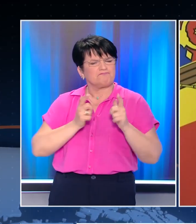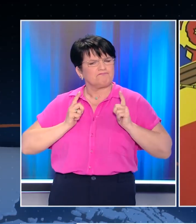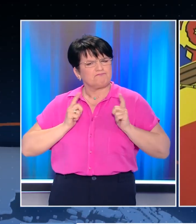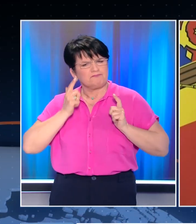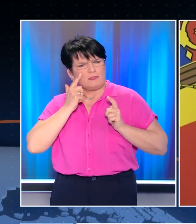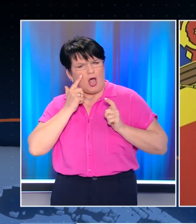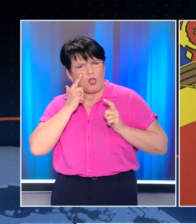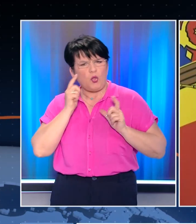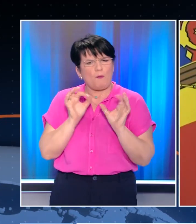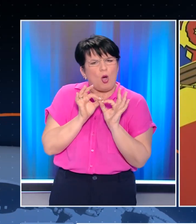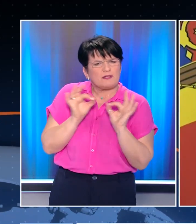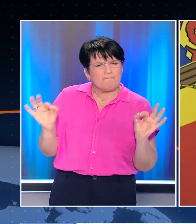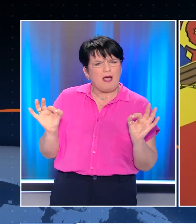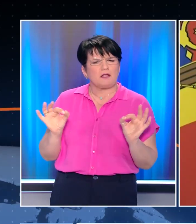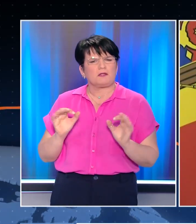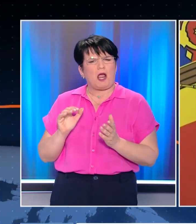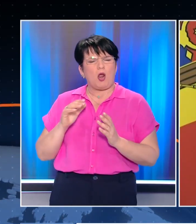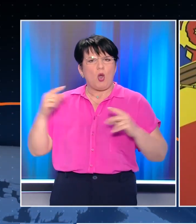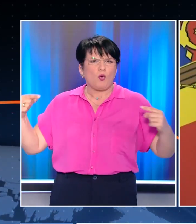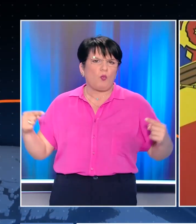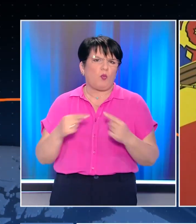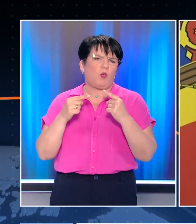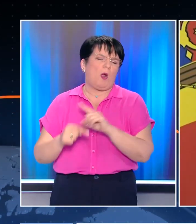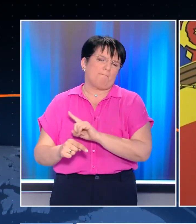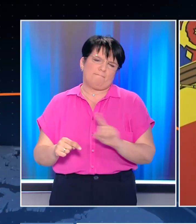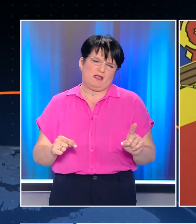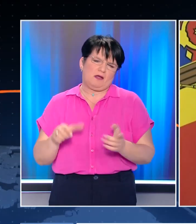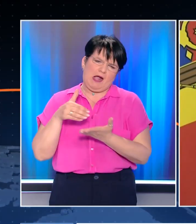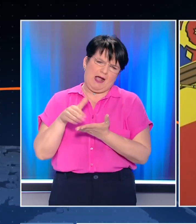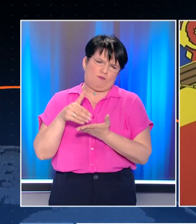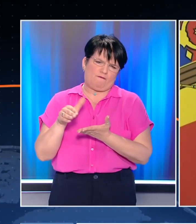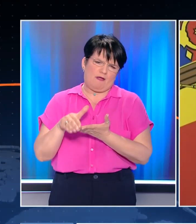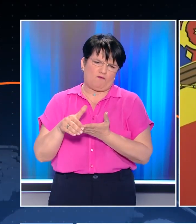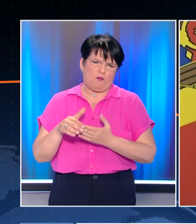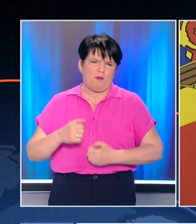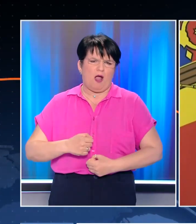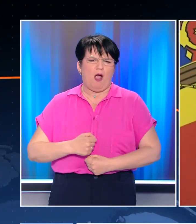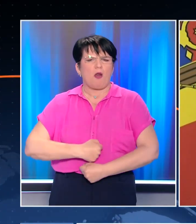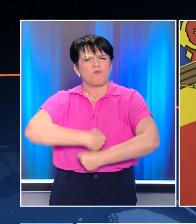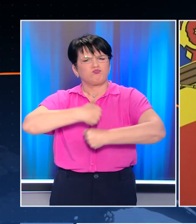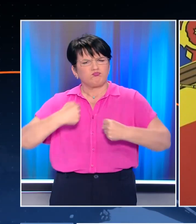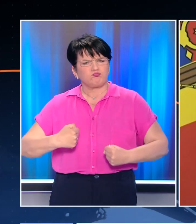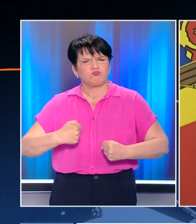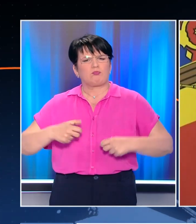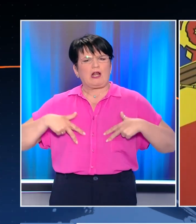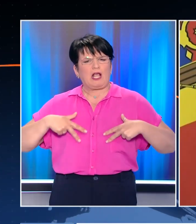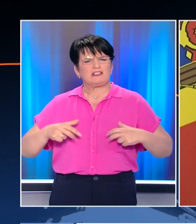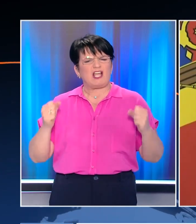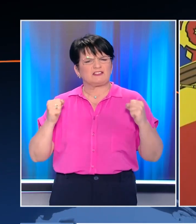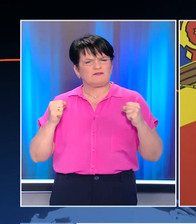δυνατώντας. Είναι δυνατώντας τα του ίδια. Είναι δυνατώντας από κοινό μας